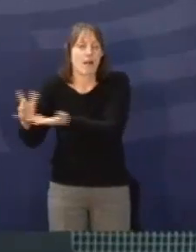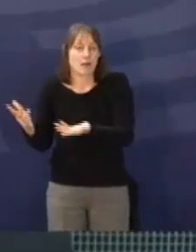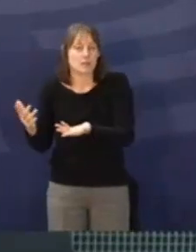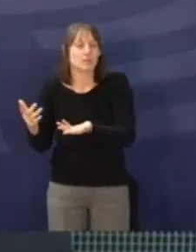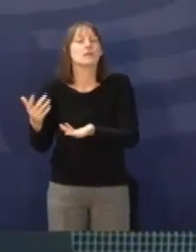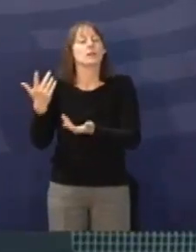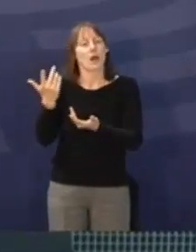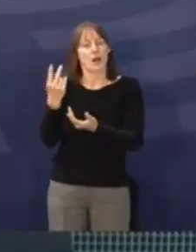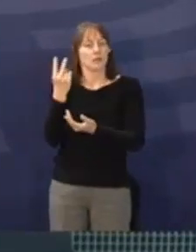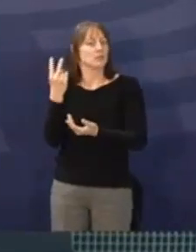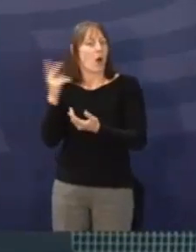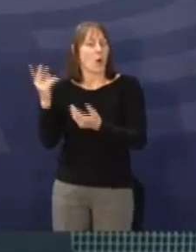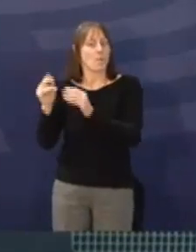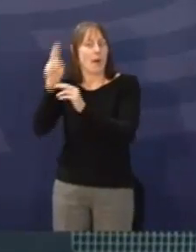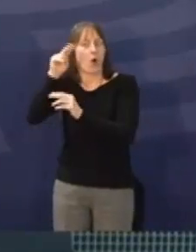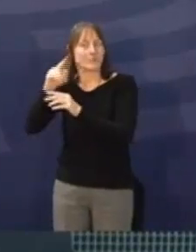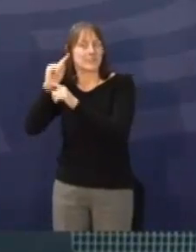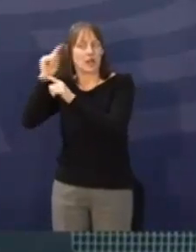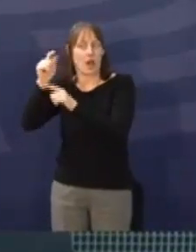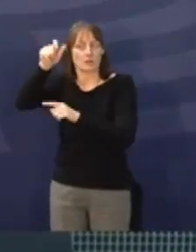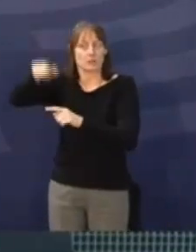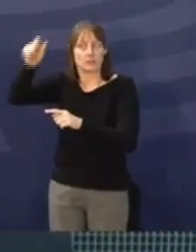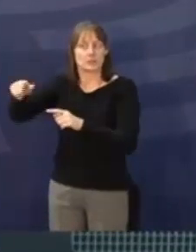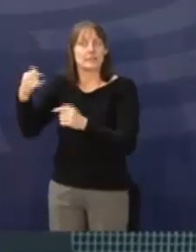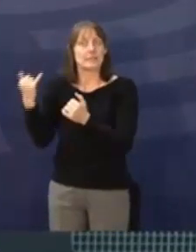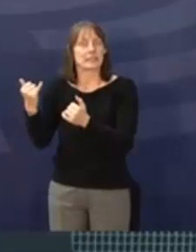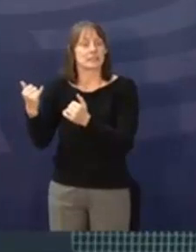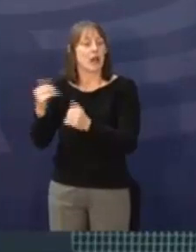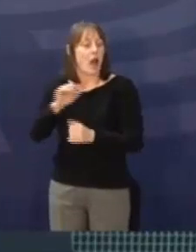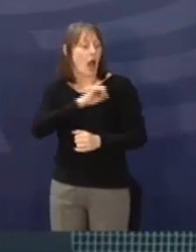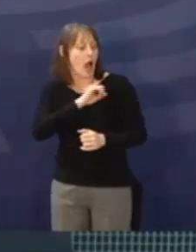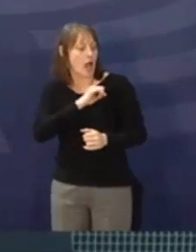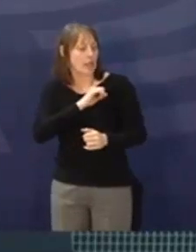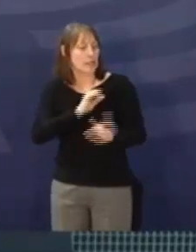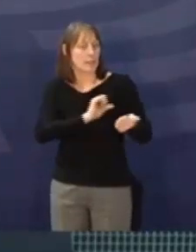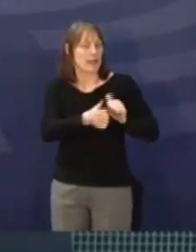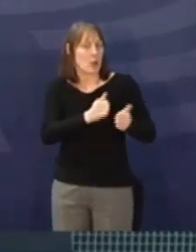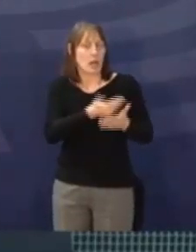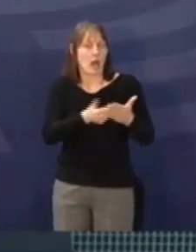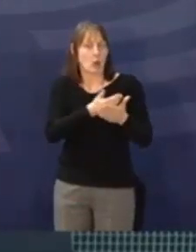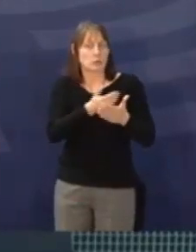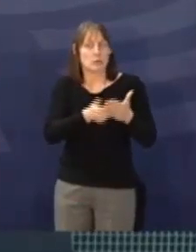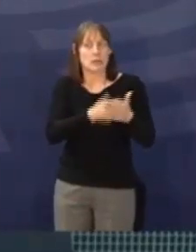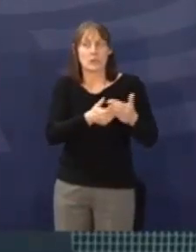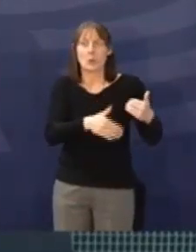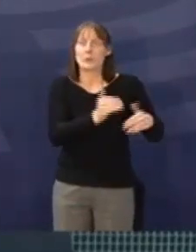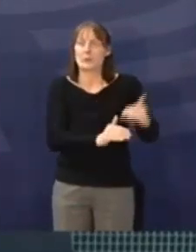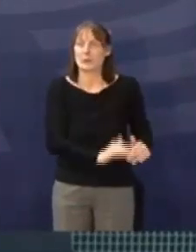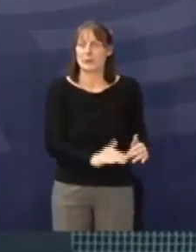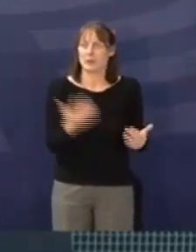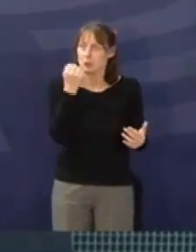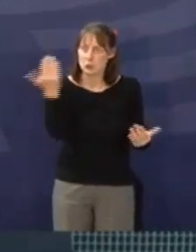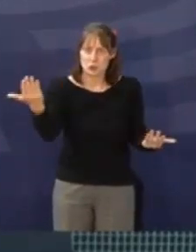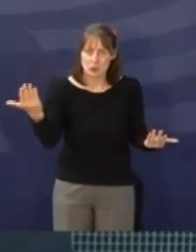Aufsichtsrat. Und jetzt ist das Erste dabei, ihre eigene Pilotenausbildung abzuwickeln. Der Rückzug der